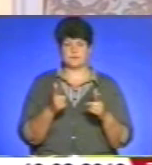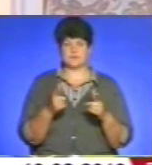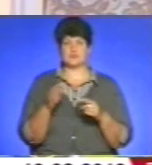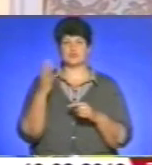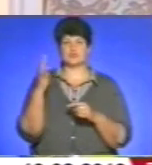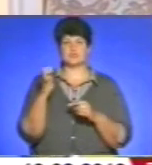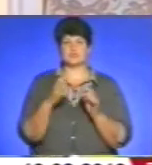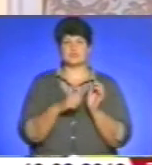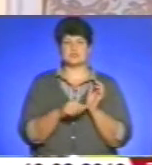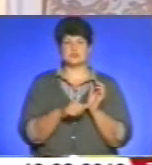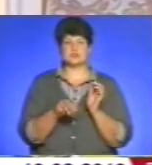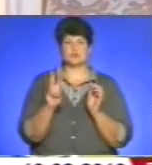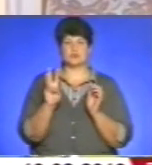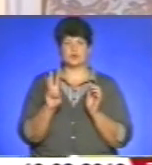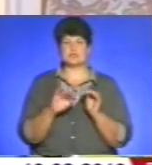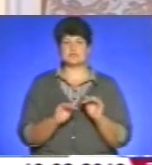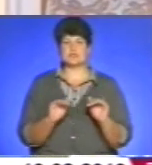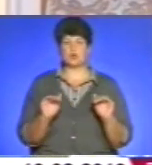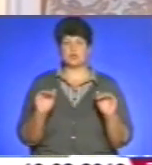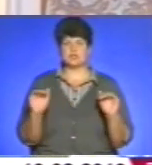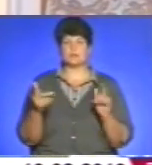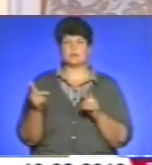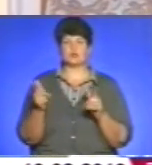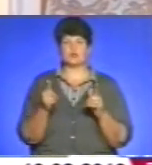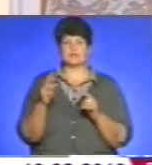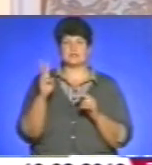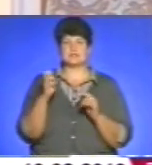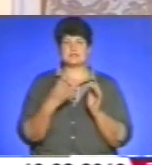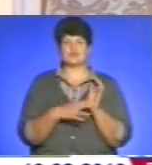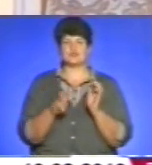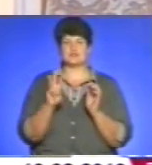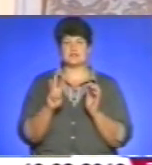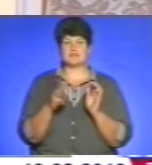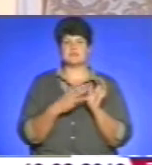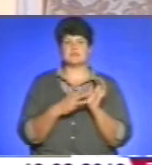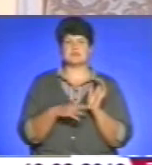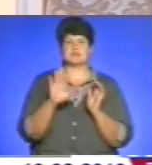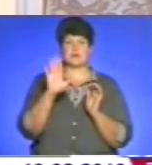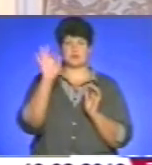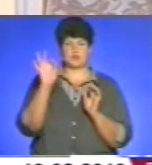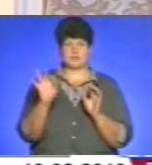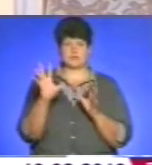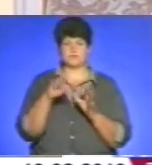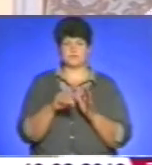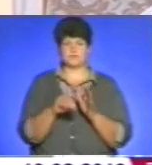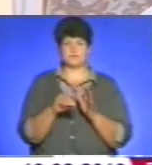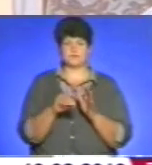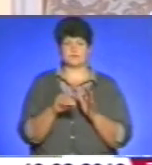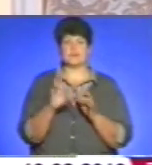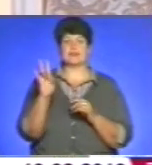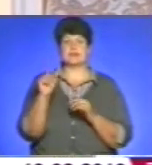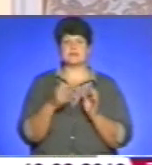463 садочків підготовлено 393, що складає 85%. На